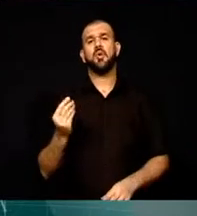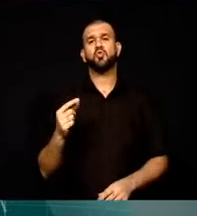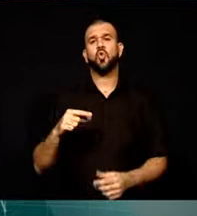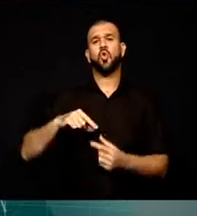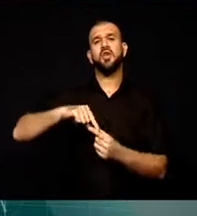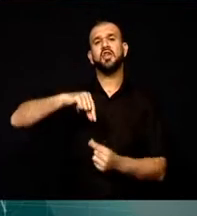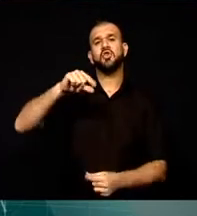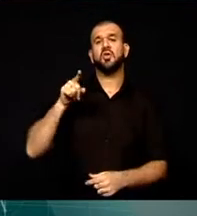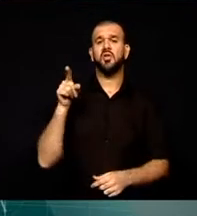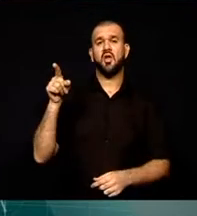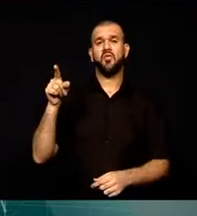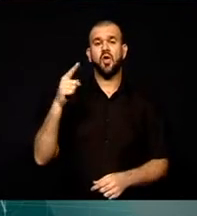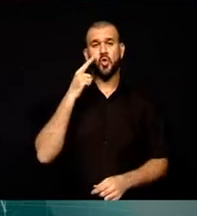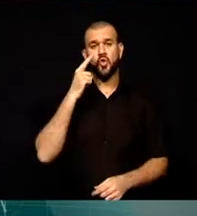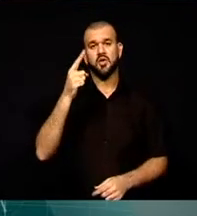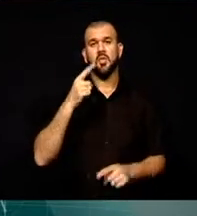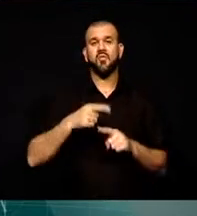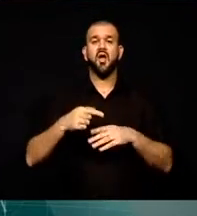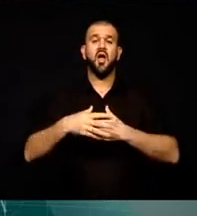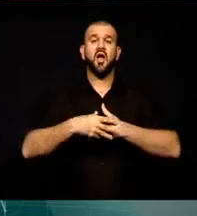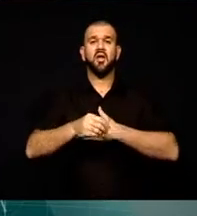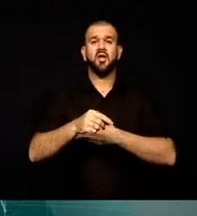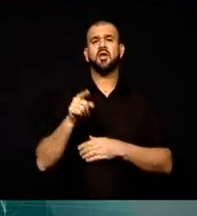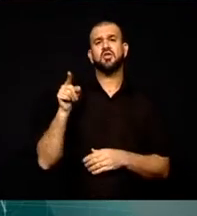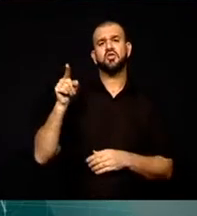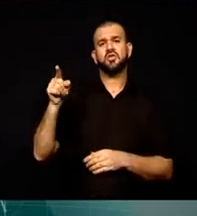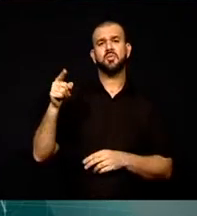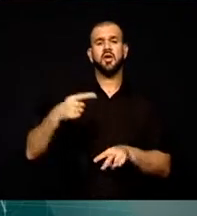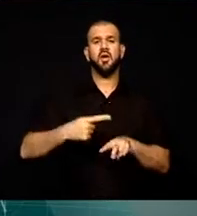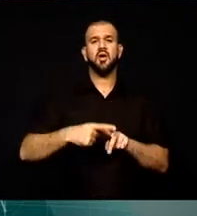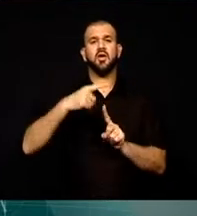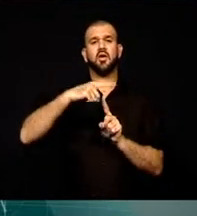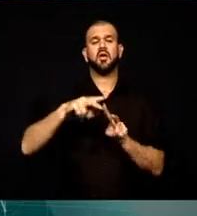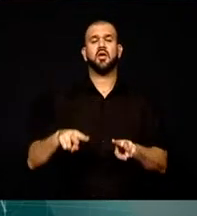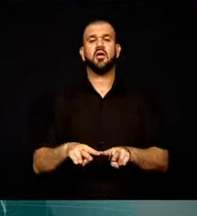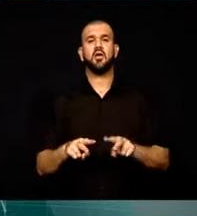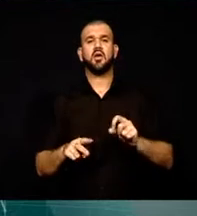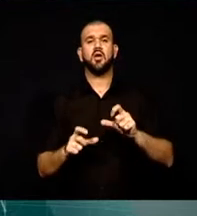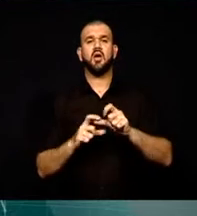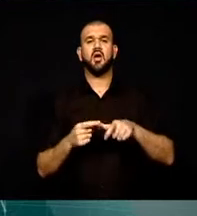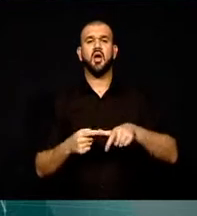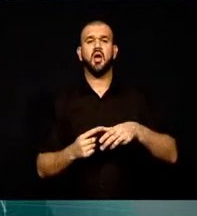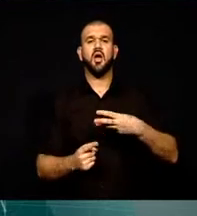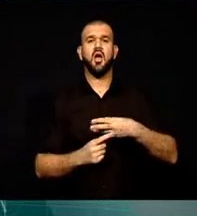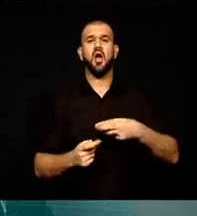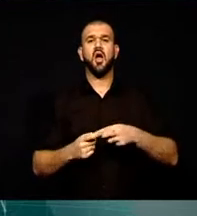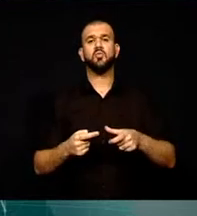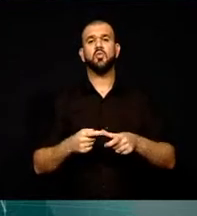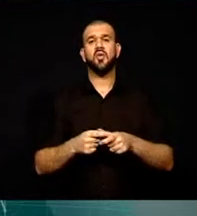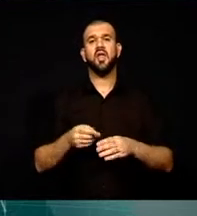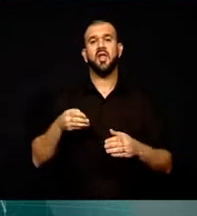Uzmanlar pek çok kişi tarafından gözlemlenen ve kaydedilen cismin